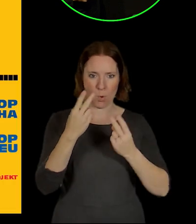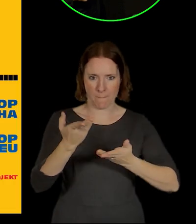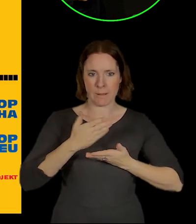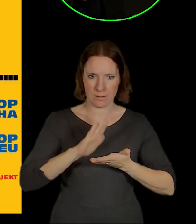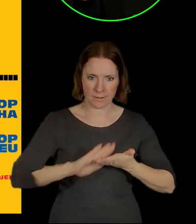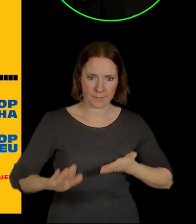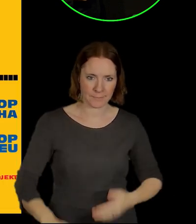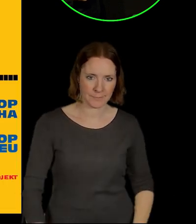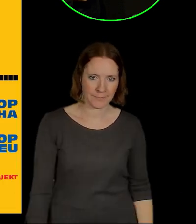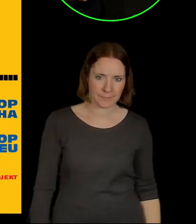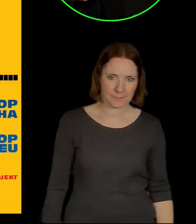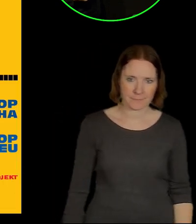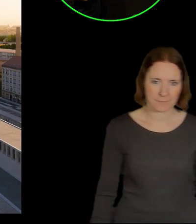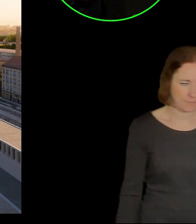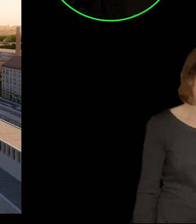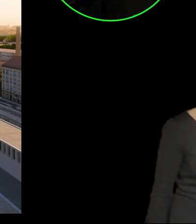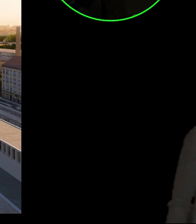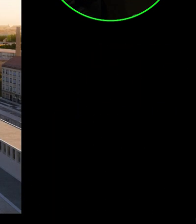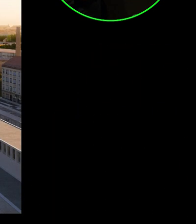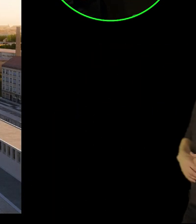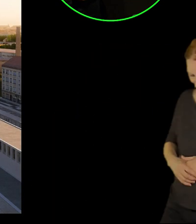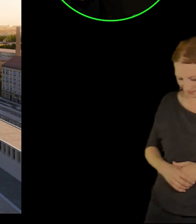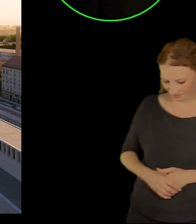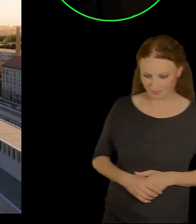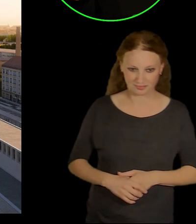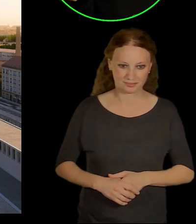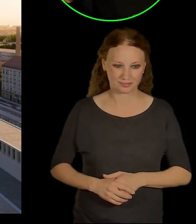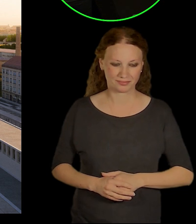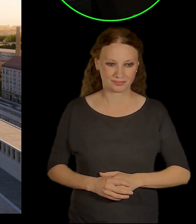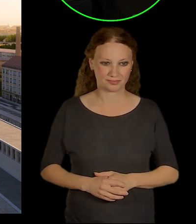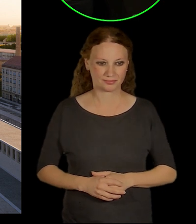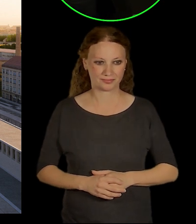Já to je zísu. Takže, jak jsem říkal,